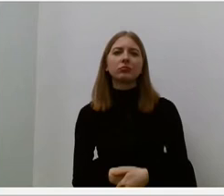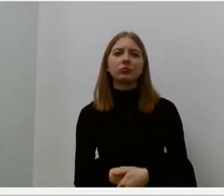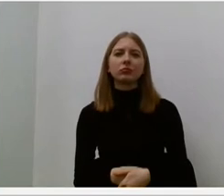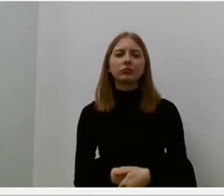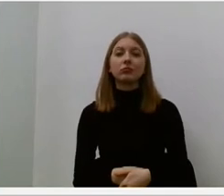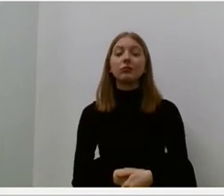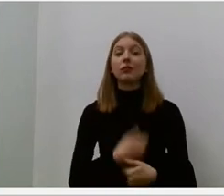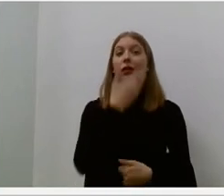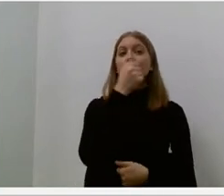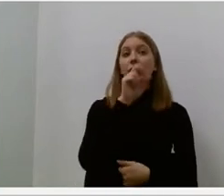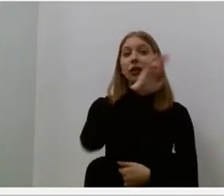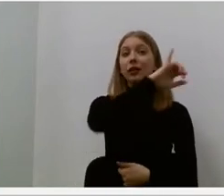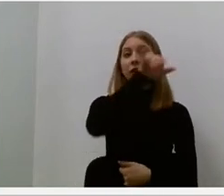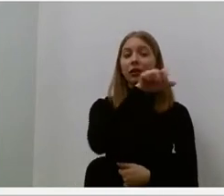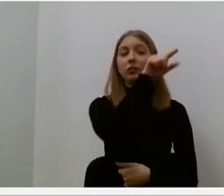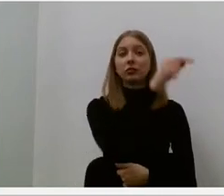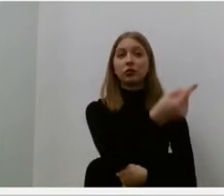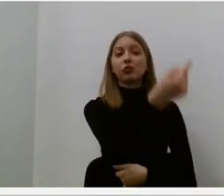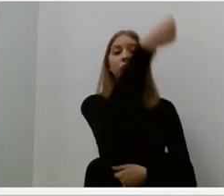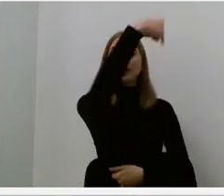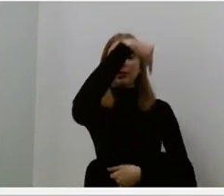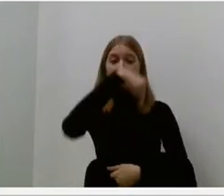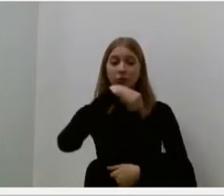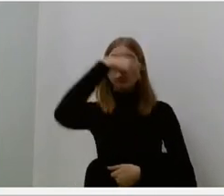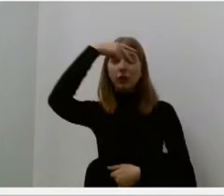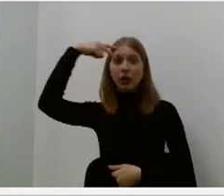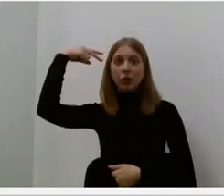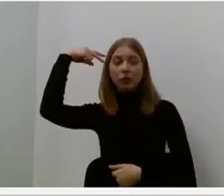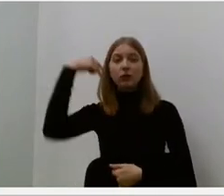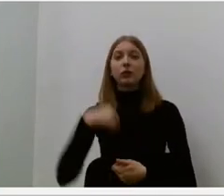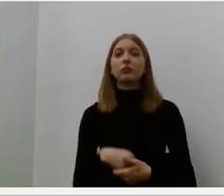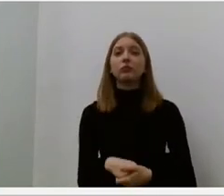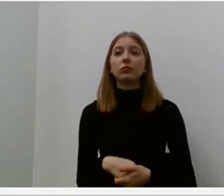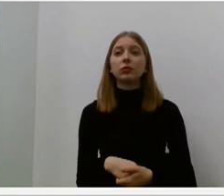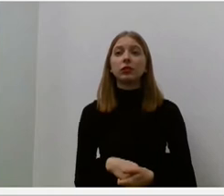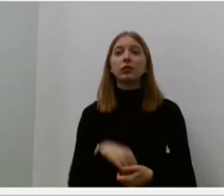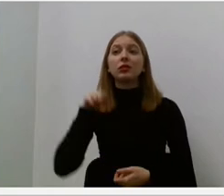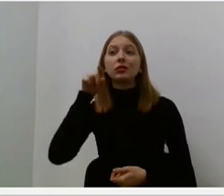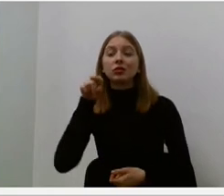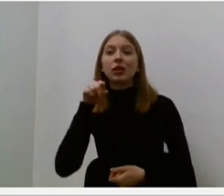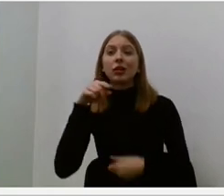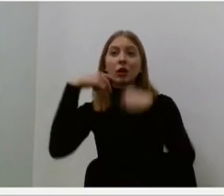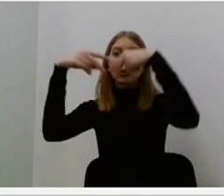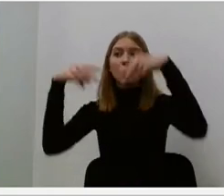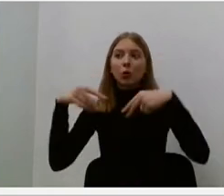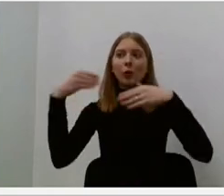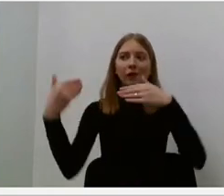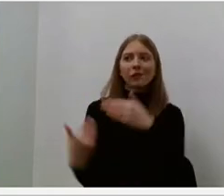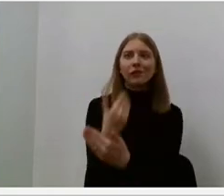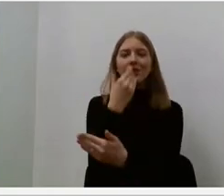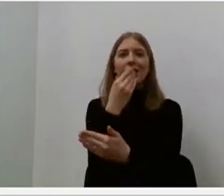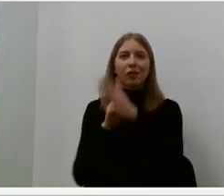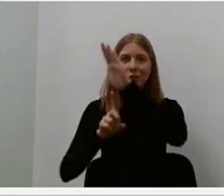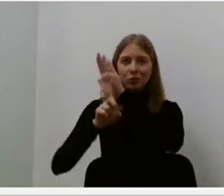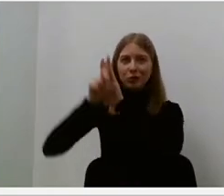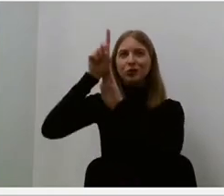grįžimai į Lietuvą tuos jenulaičių klubą vėl atgaivino, vėl įnešė džiaugsmo,